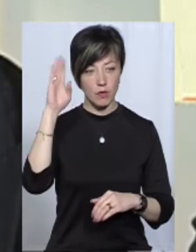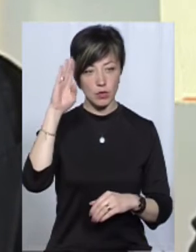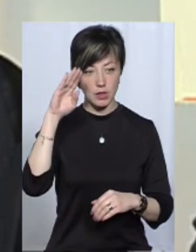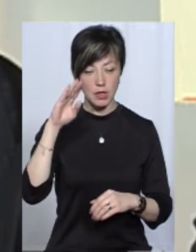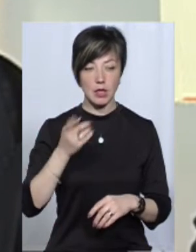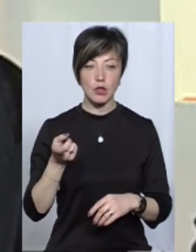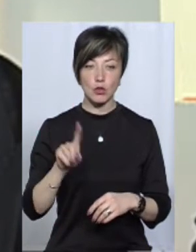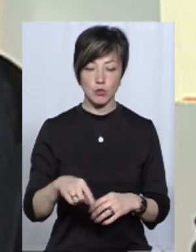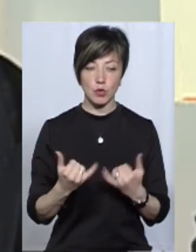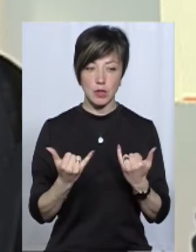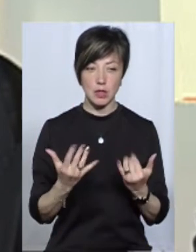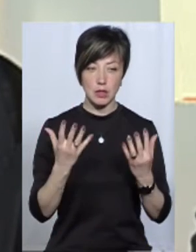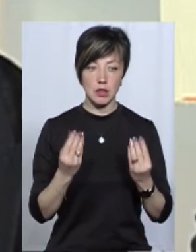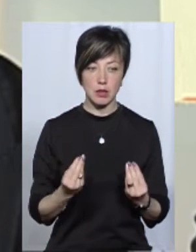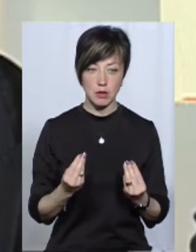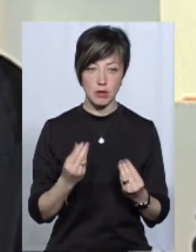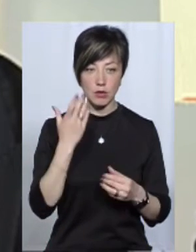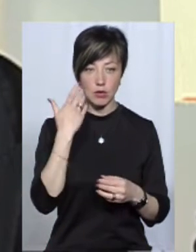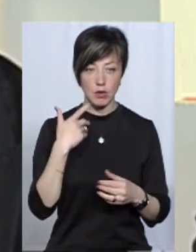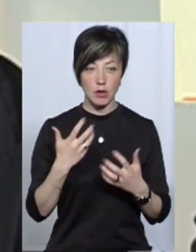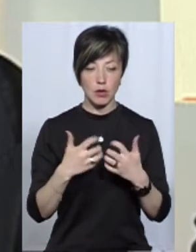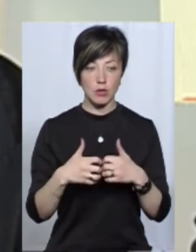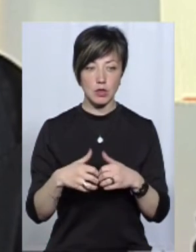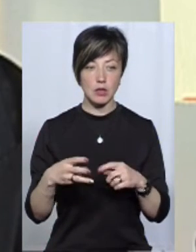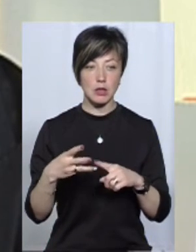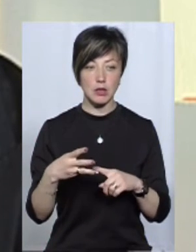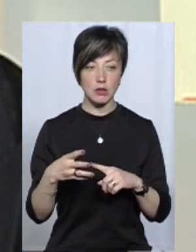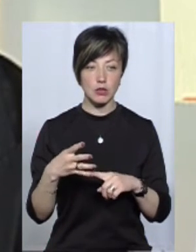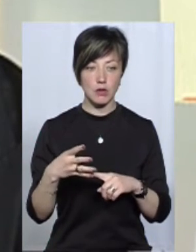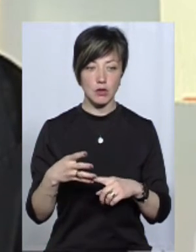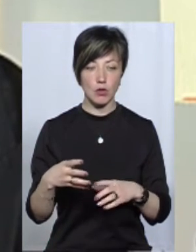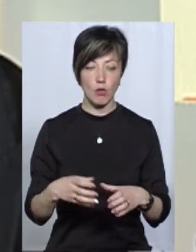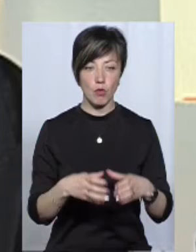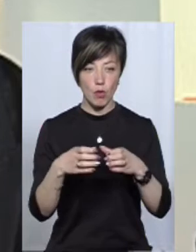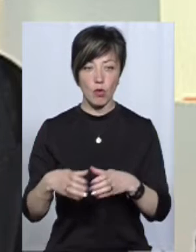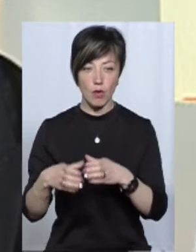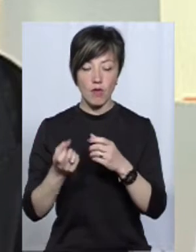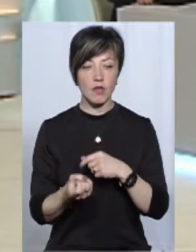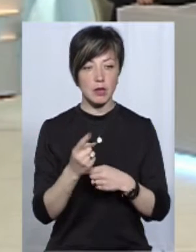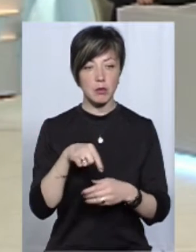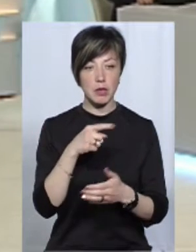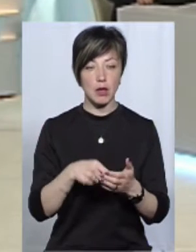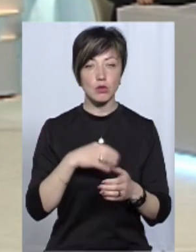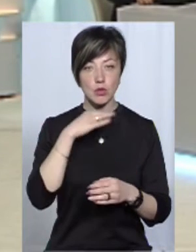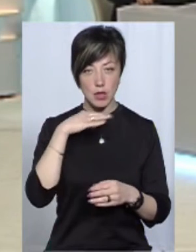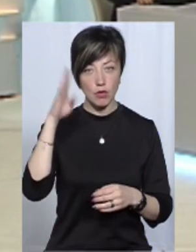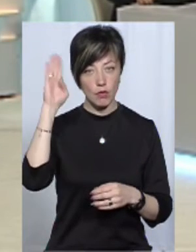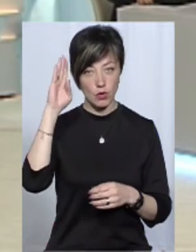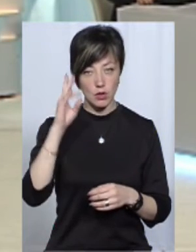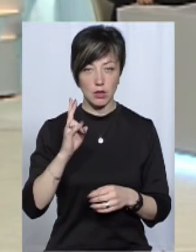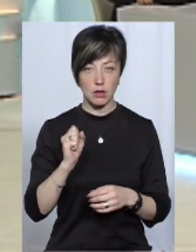Тому на даний час при зрахунку третєї та четвертого блоку виникло питання, а достатньо чи нам води на